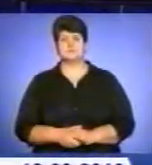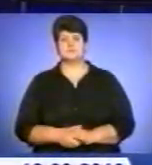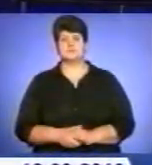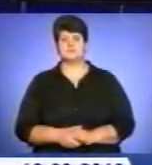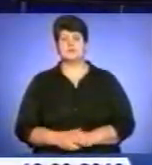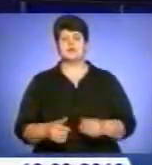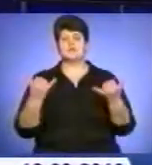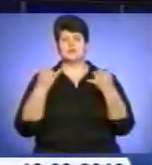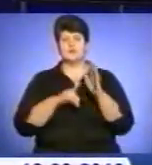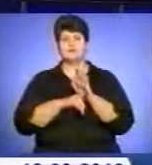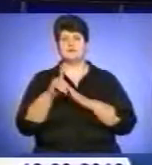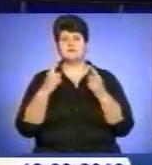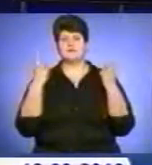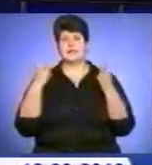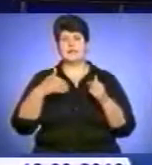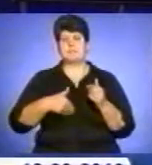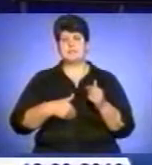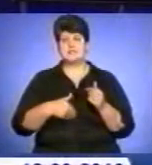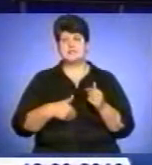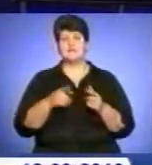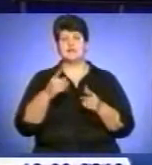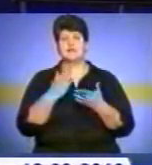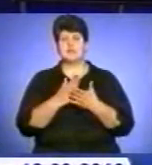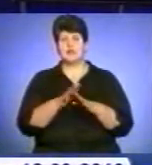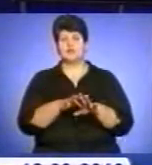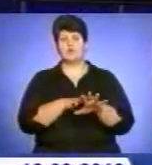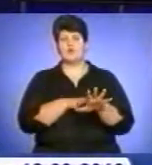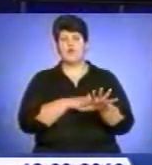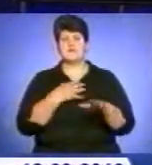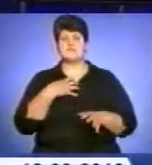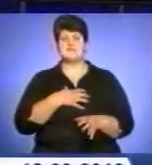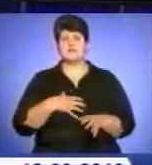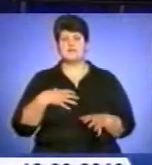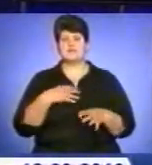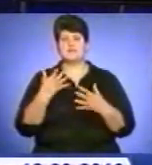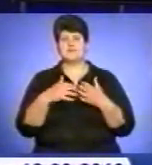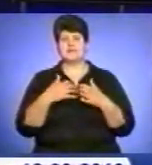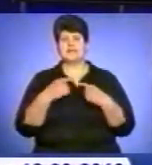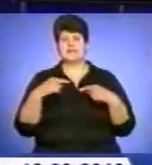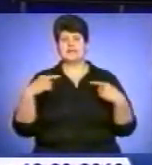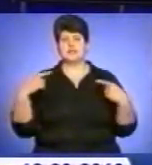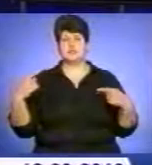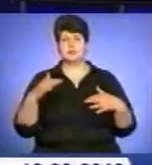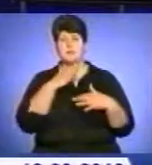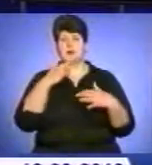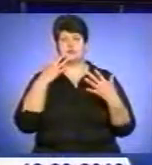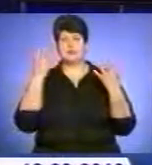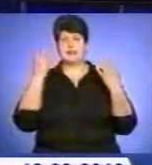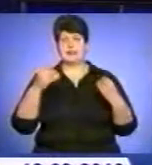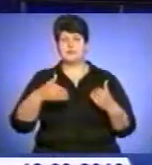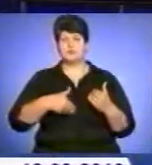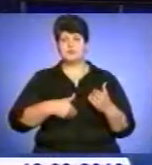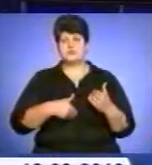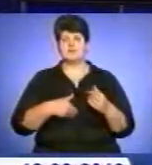Сьогодні почався Великий піст. Він є найдовшим і найважливішим серед інших багатоденних пустів. У цьому році